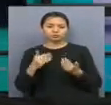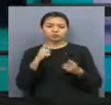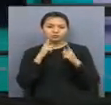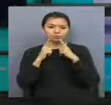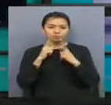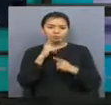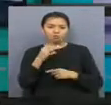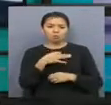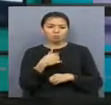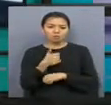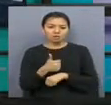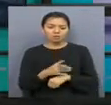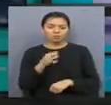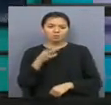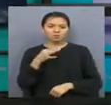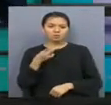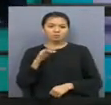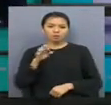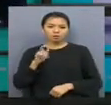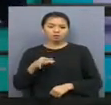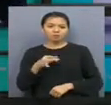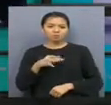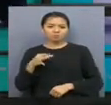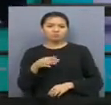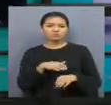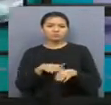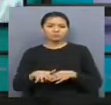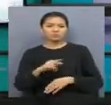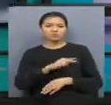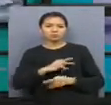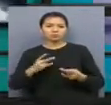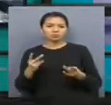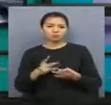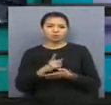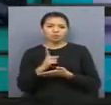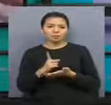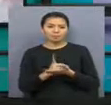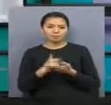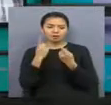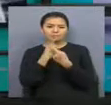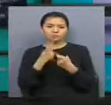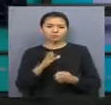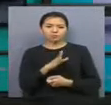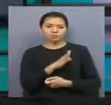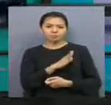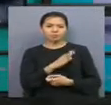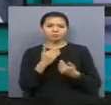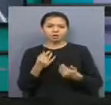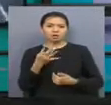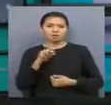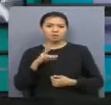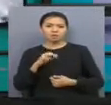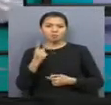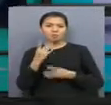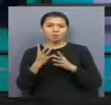отырысты облыс әкімі Ермек Маржықпаев өңірде жүзеге асырлы өтеіс міндеттерді атап өтті. Жақандық реформалар